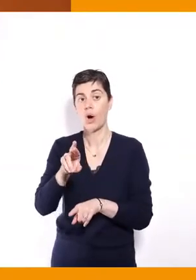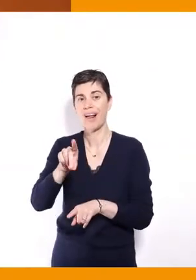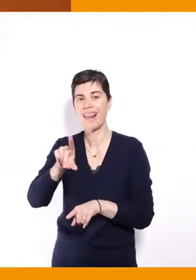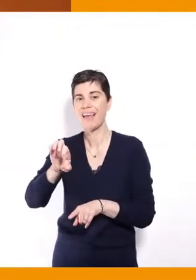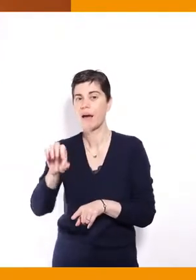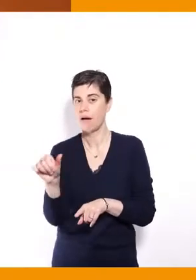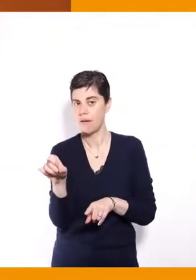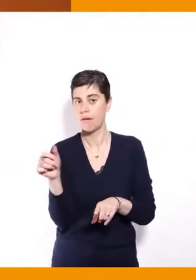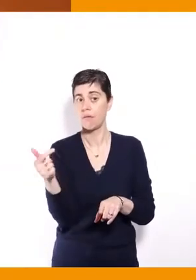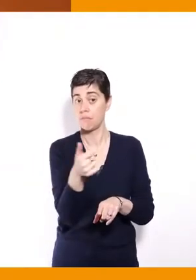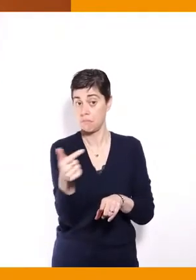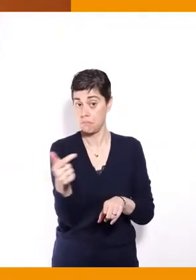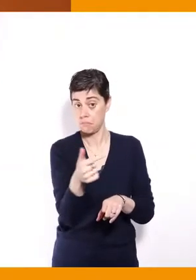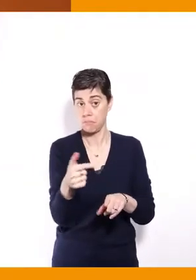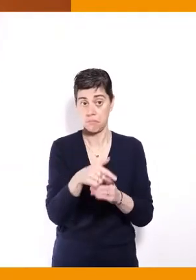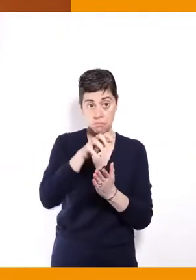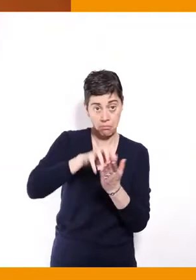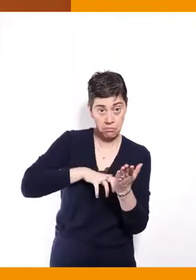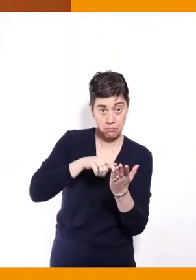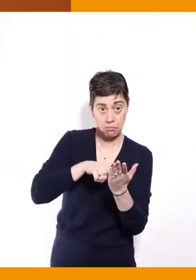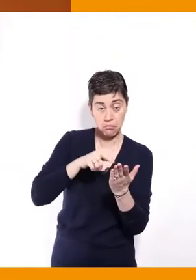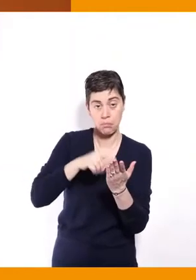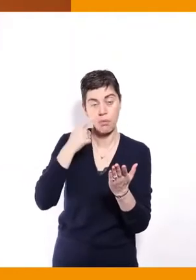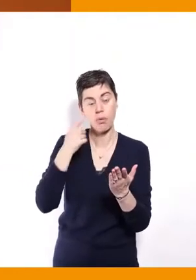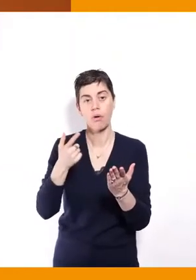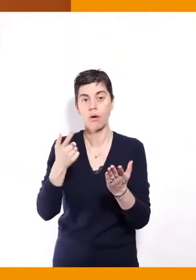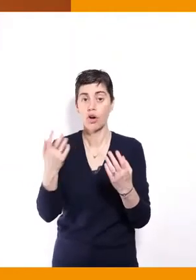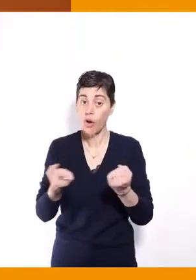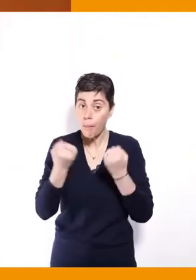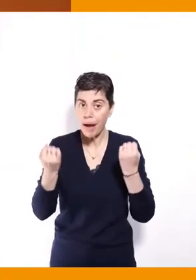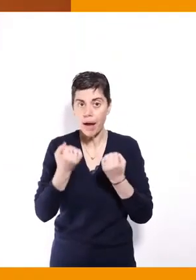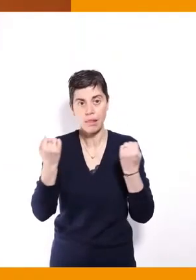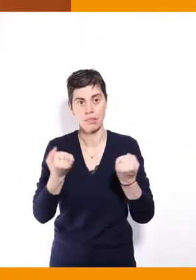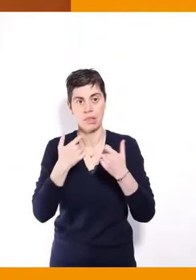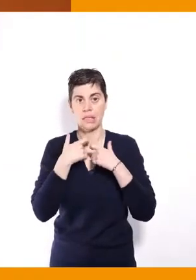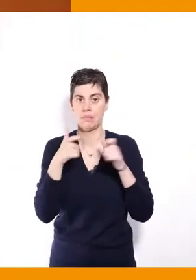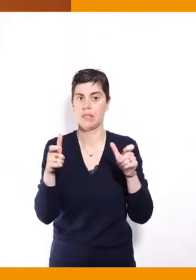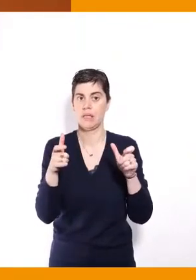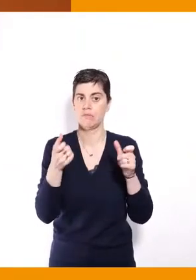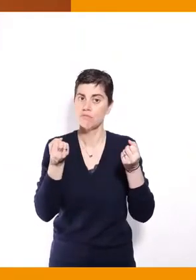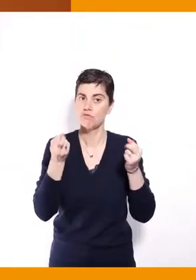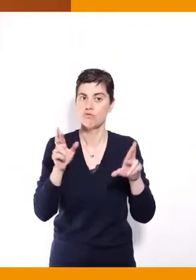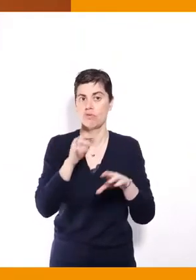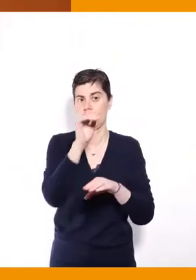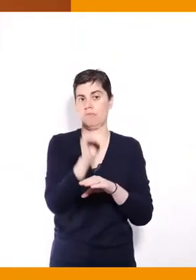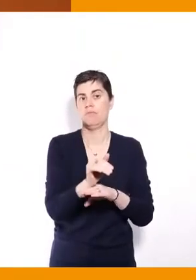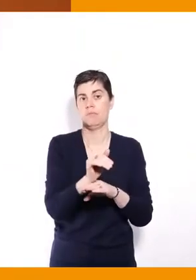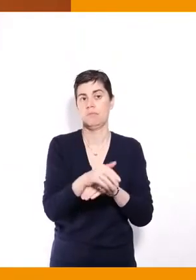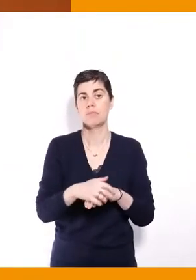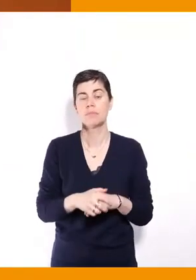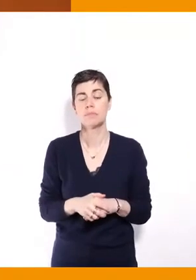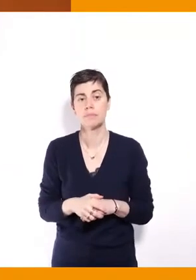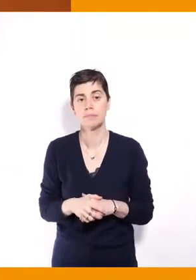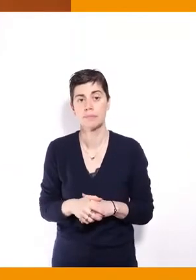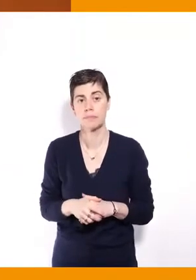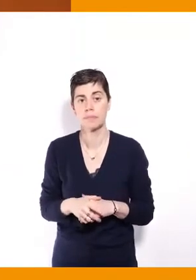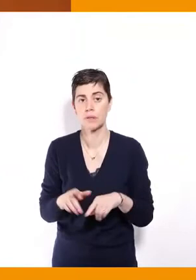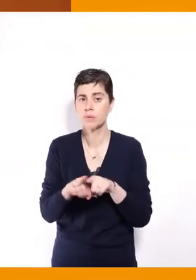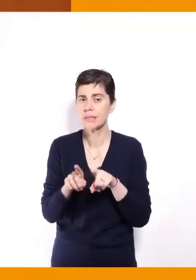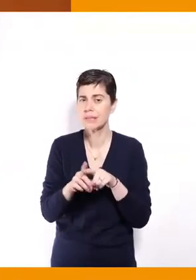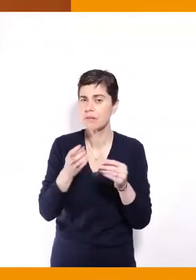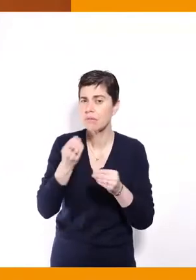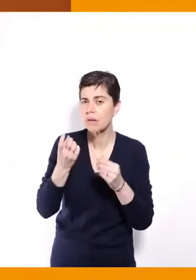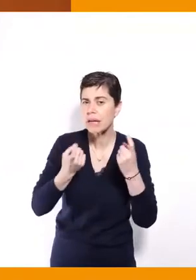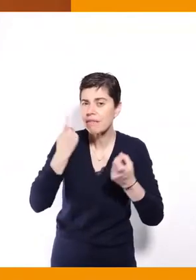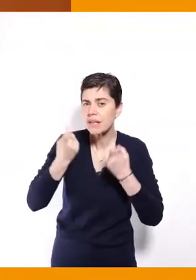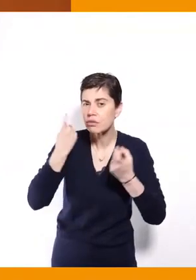sécuriser l'accessibilité des campagnes en période électorale, mais prolonger également la réflexion sur toutes les